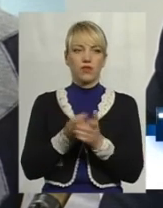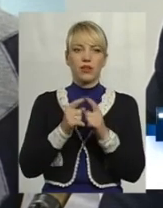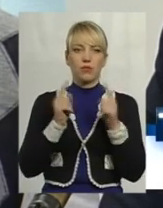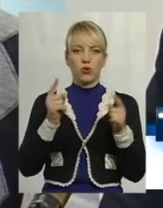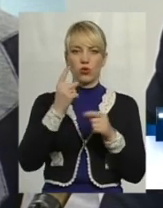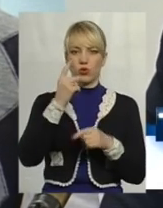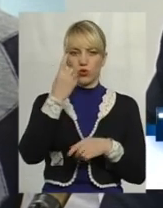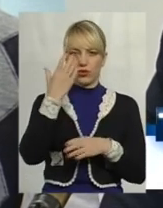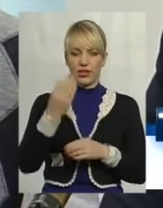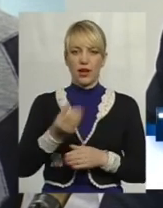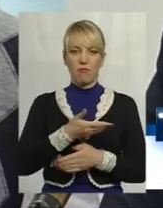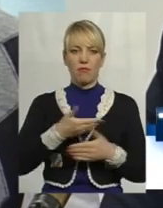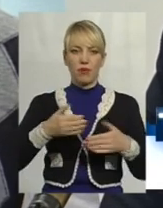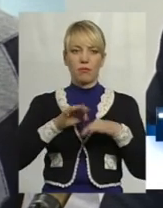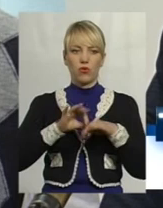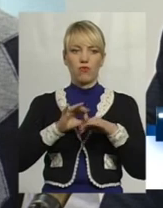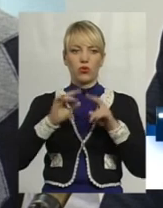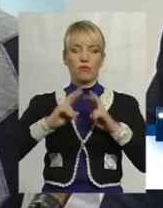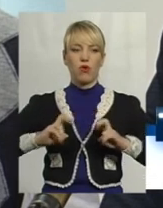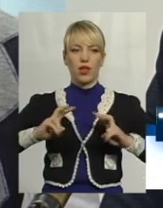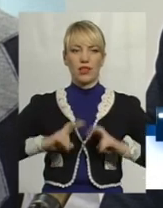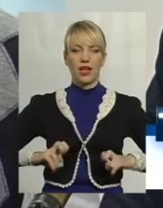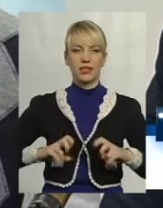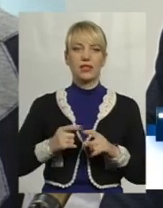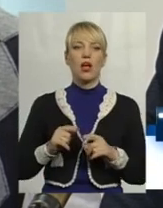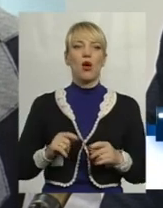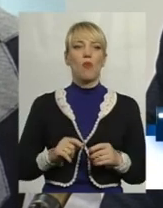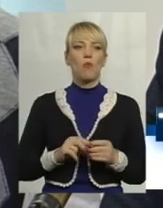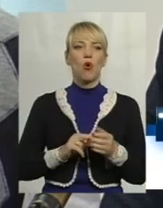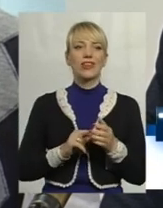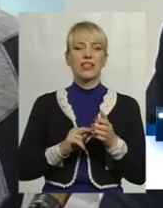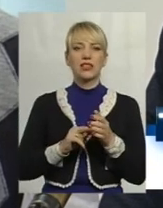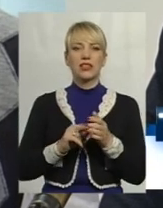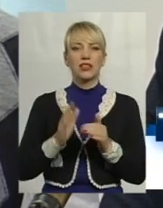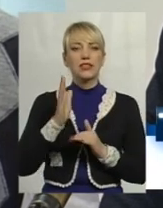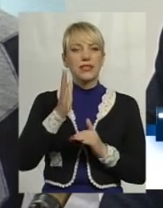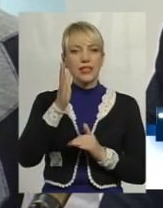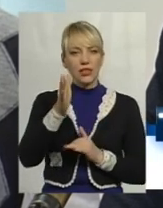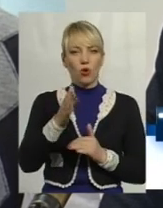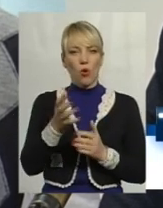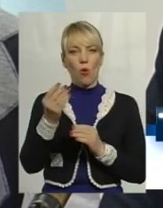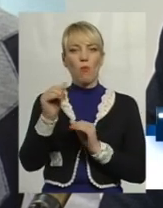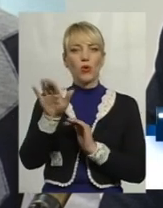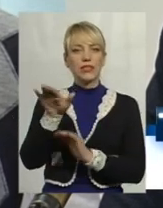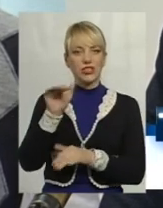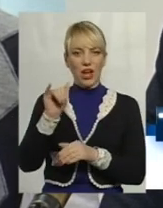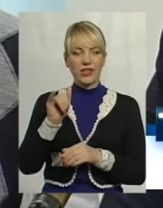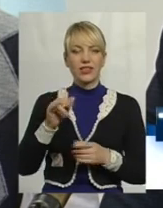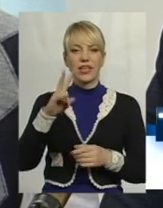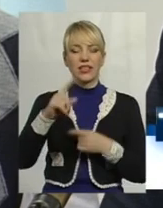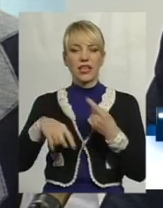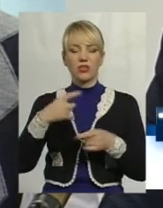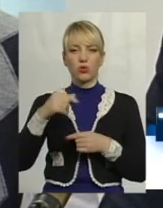одного дня ми проводимо аналіз потенційного позичальника. І на наступний день